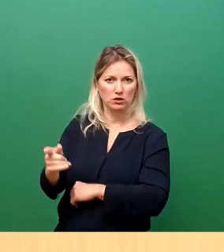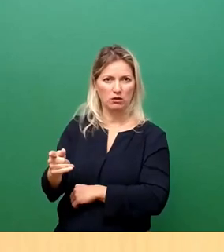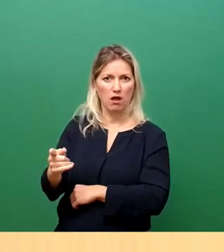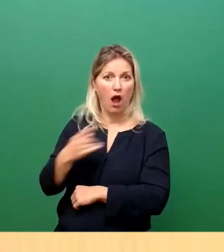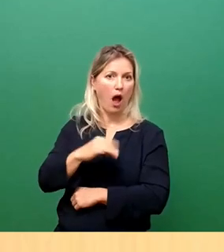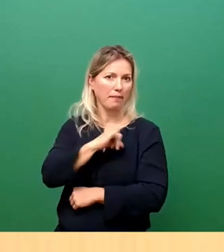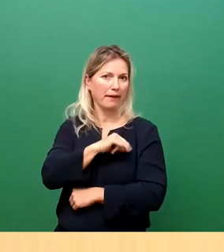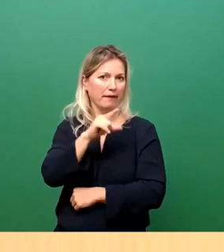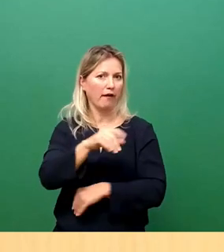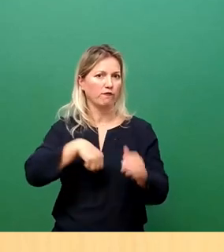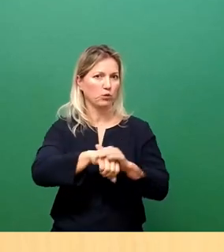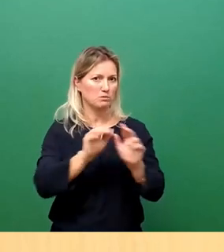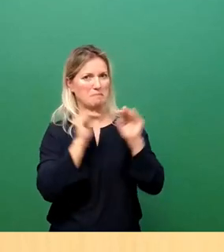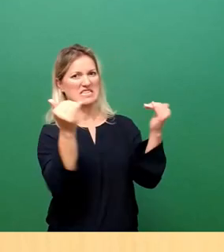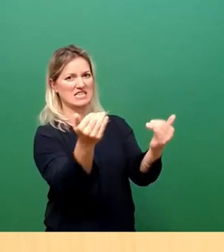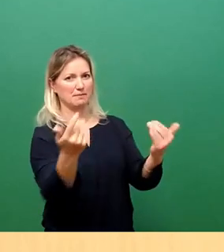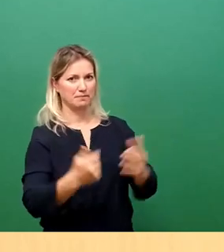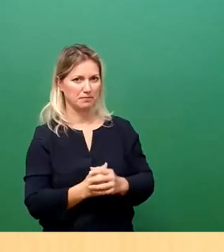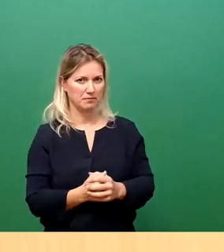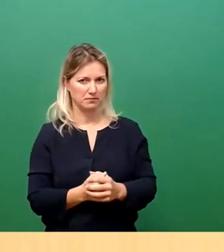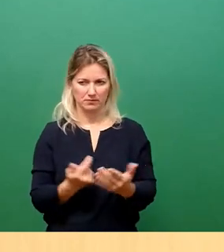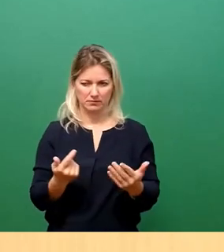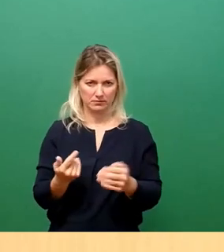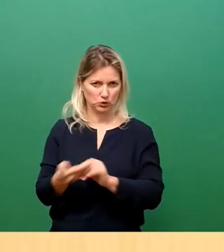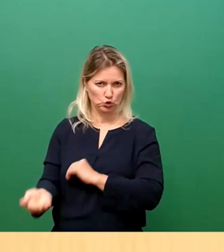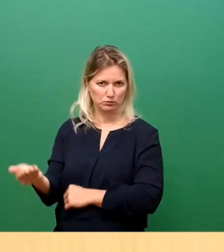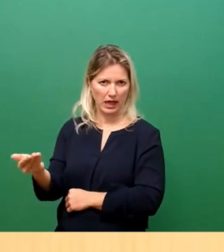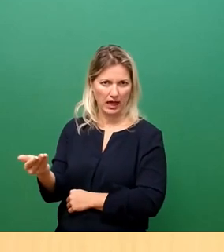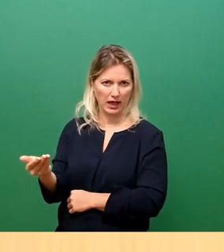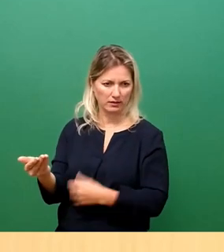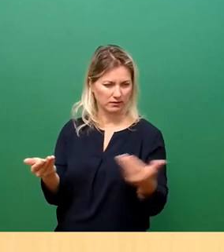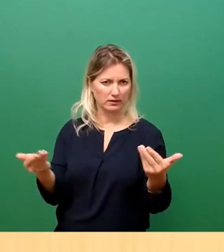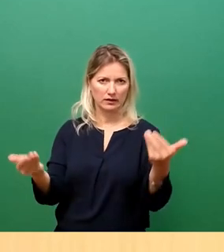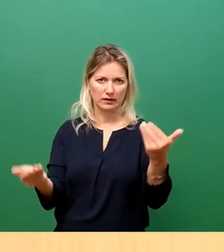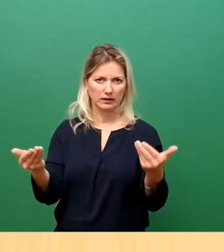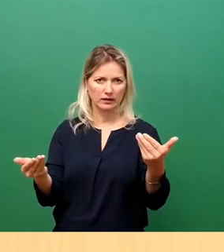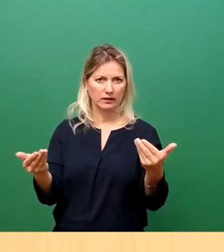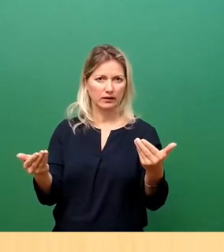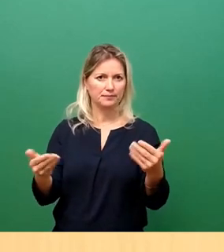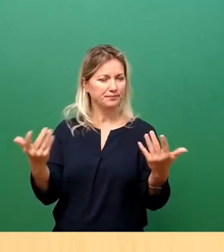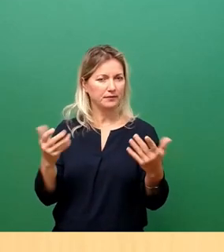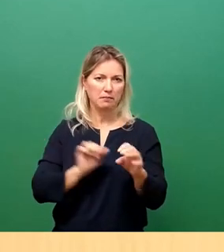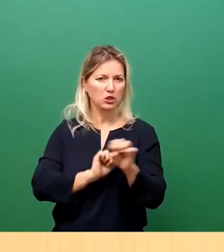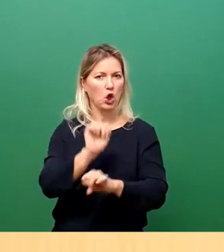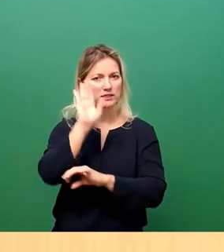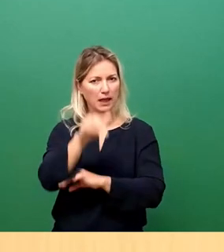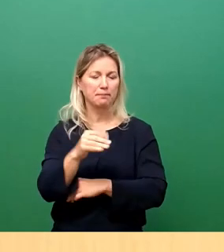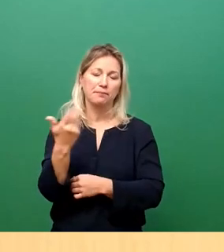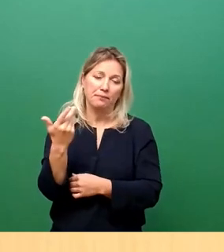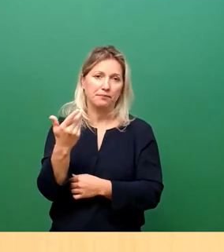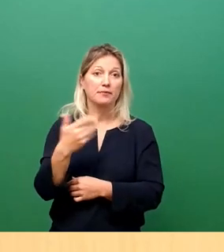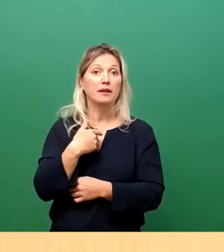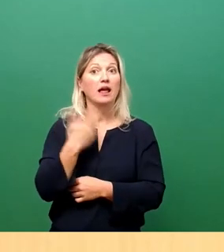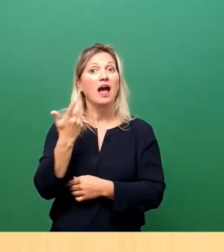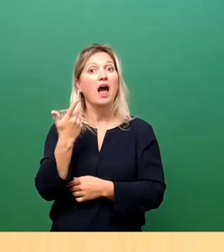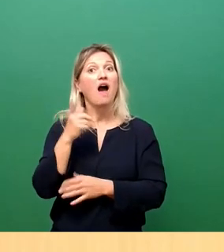spät. Dennoch möchte ich hier nicht den falschen Eindruck verstanden erwecken, dass wir hier eine Wahlmöglichkeit